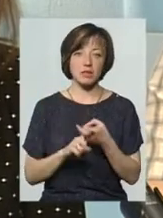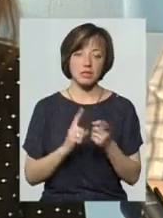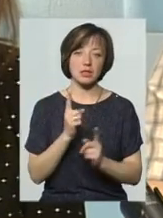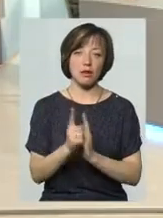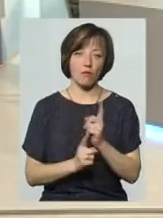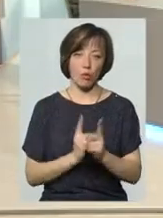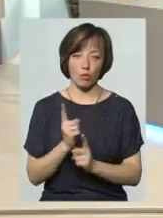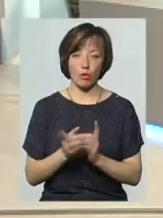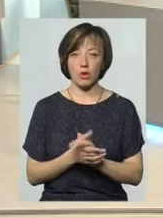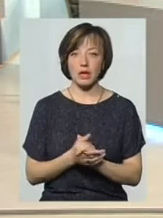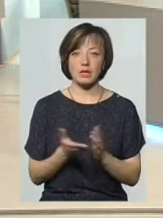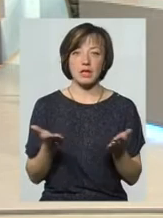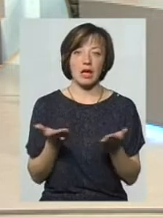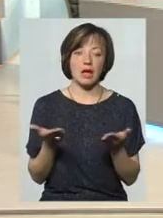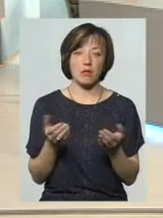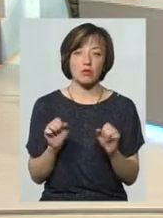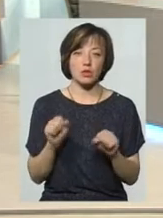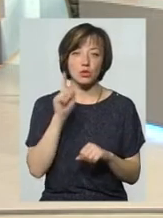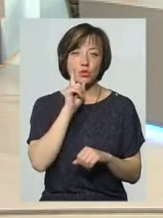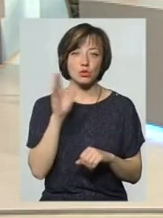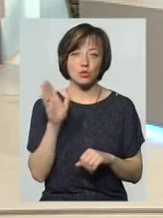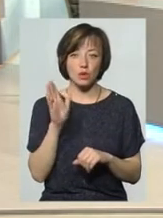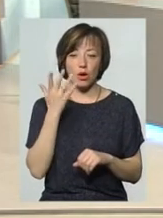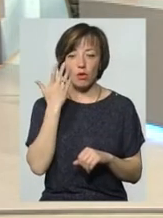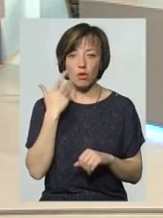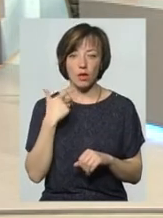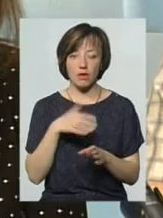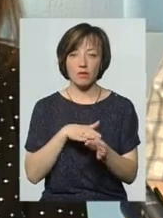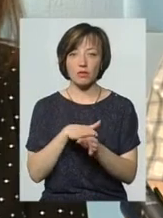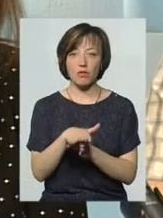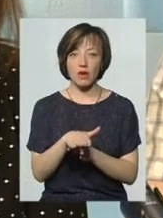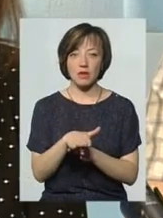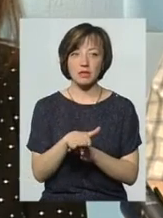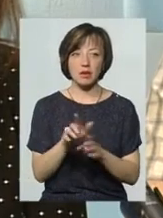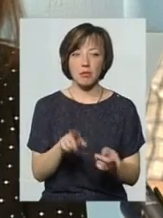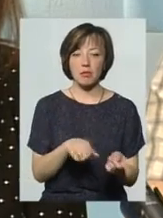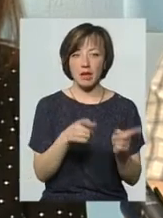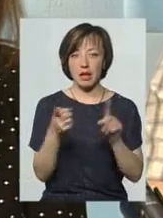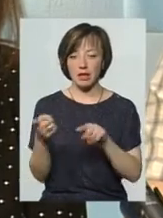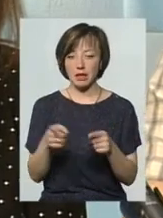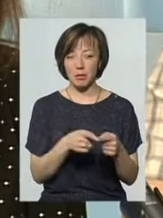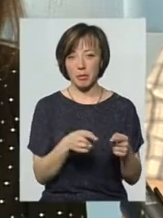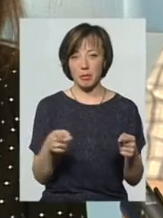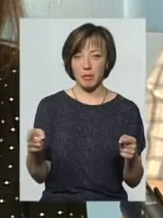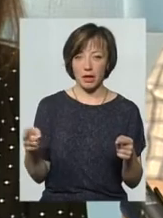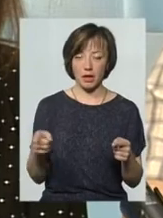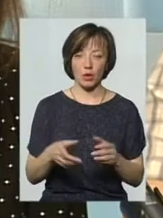реформою. З якимись, можливо, незручностями, коли відбуваються оці зміни. перехідний період. Так, так, так.